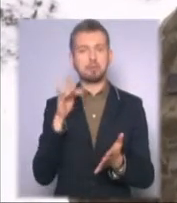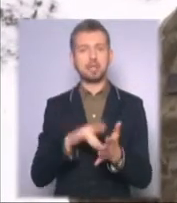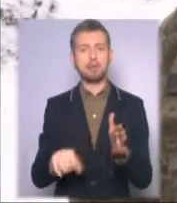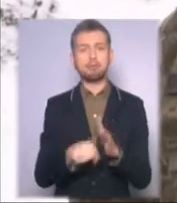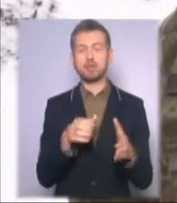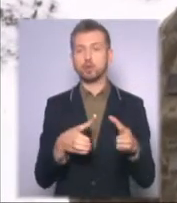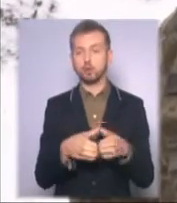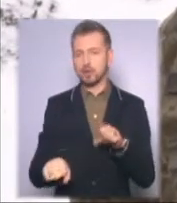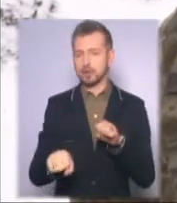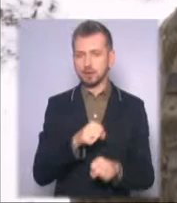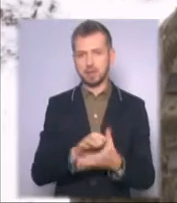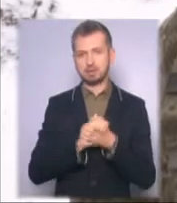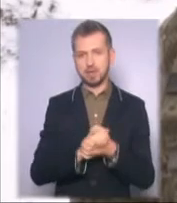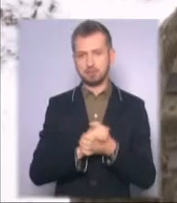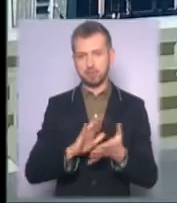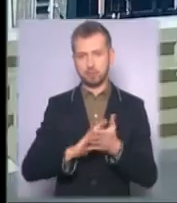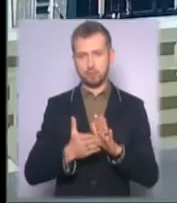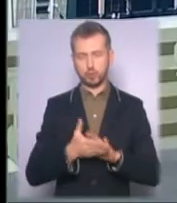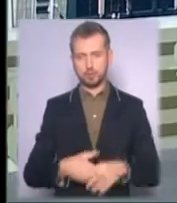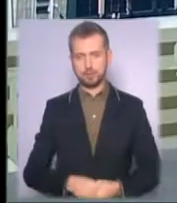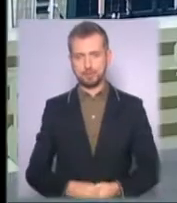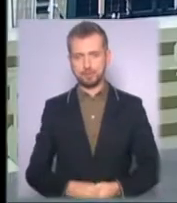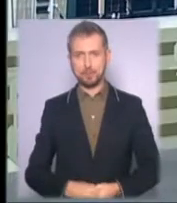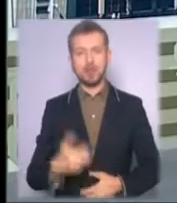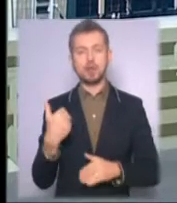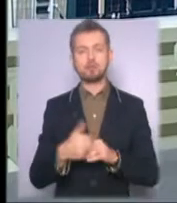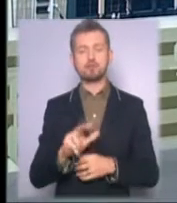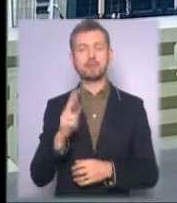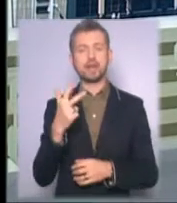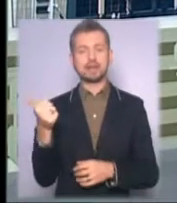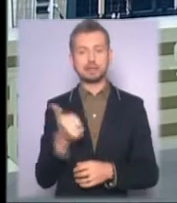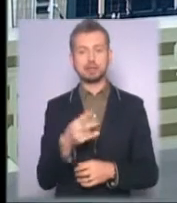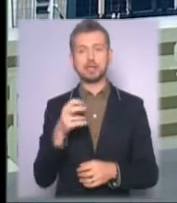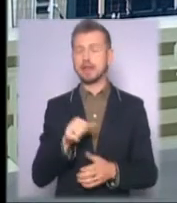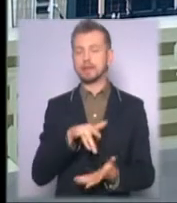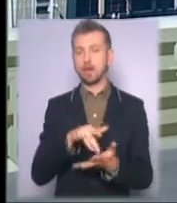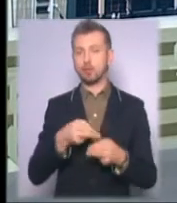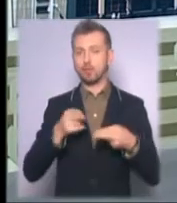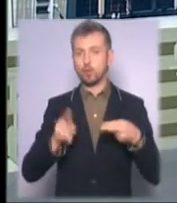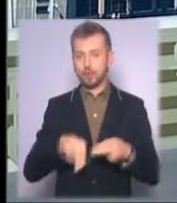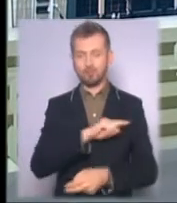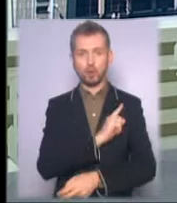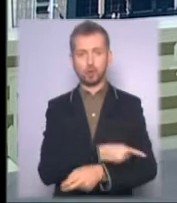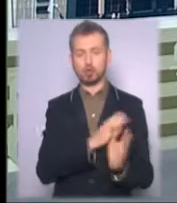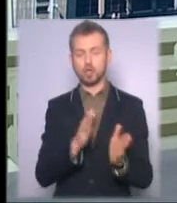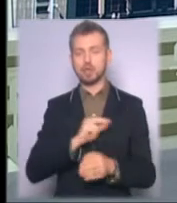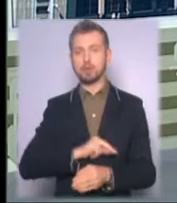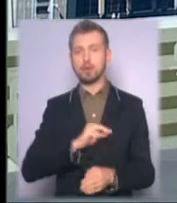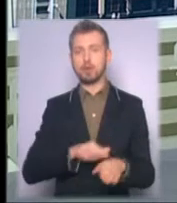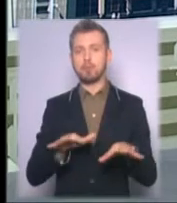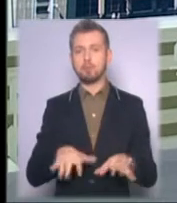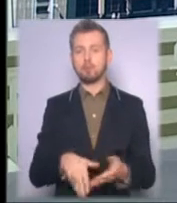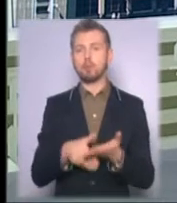зірвати мирні домовленості. Вже третій тиждень на центральному вокзалі у посиленому режимі працює пункт допомоги